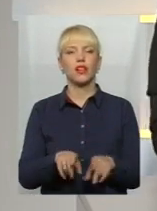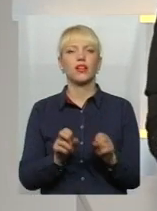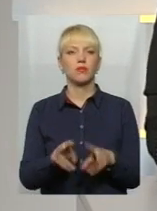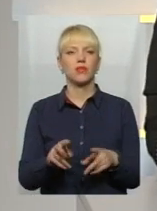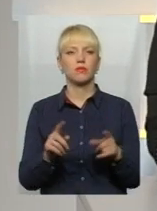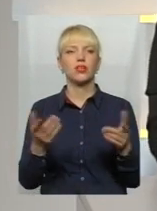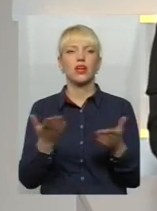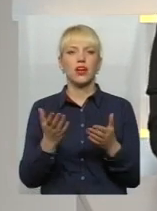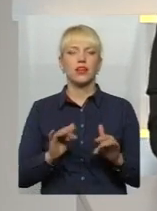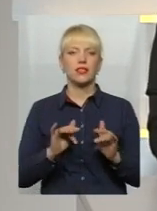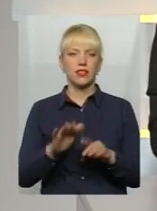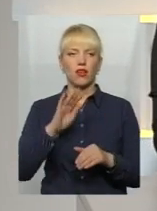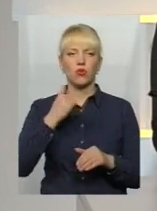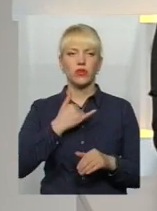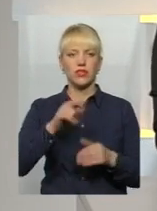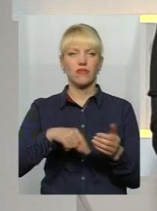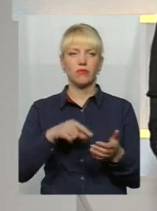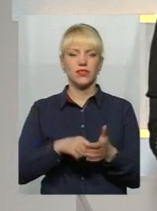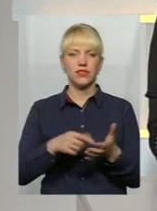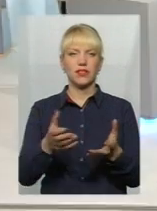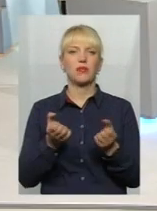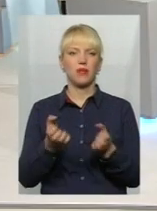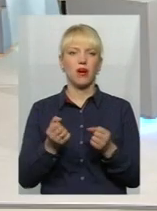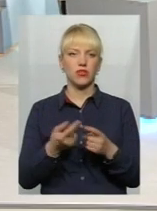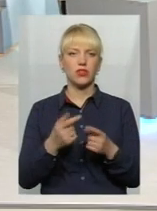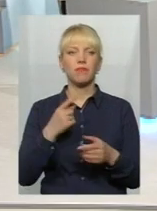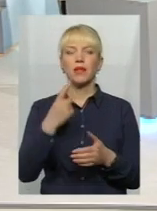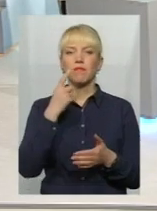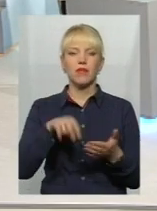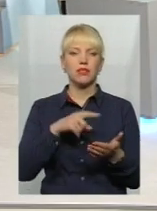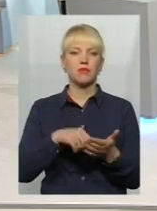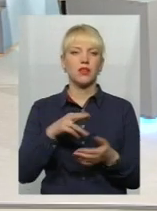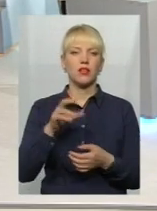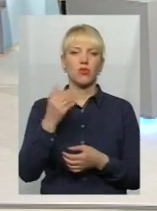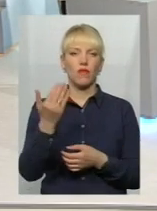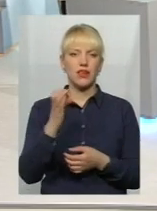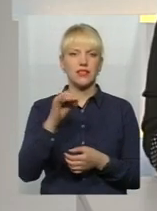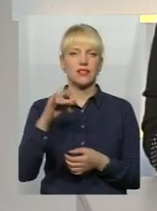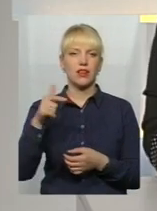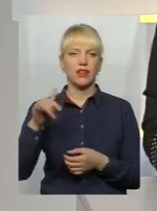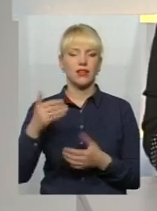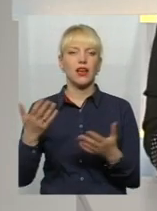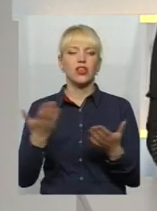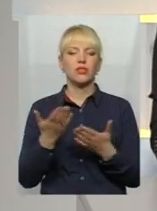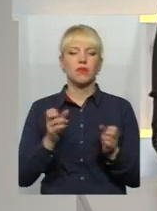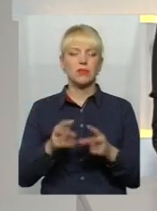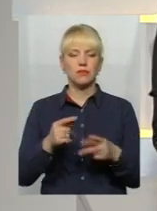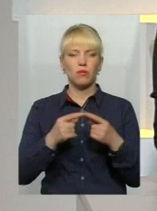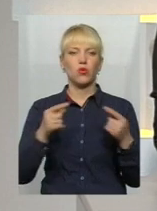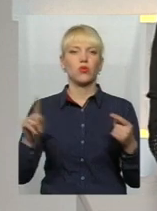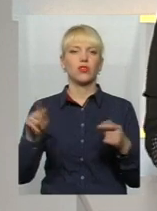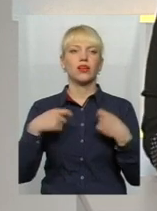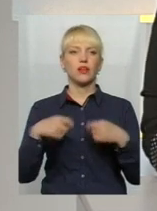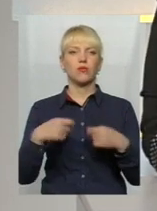які заходи в нас в місті сприймаються. Тому, пане Сергій, питання до вас, напевно, більше. Чим небезпечні все ж таки продукти, які продаються